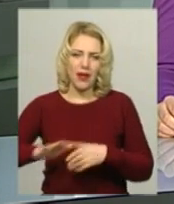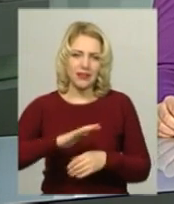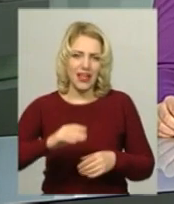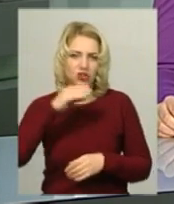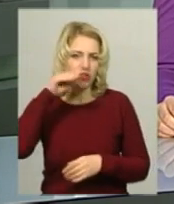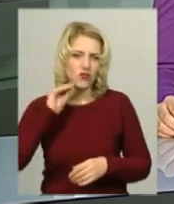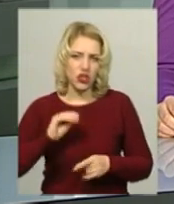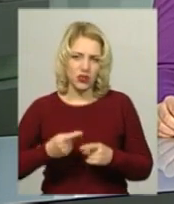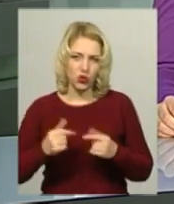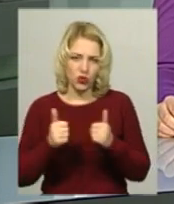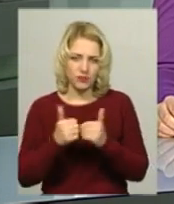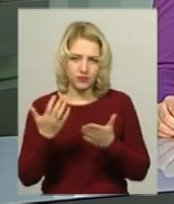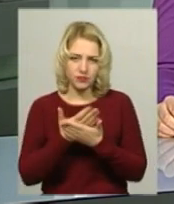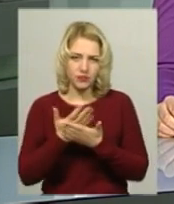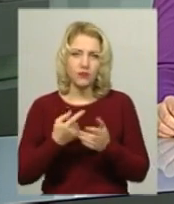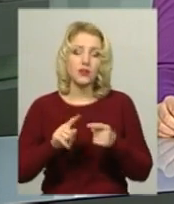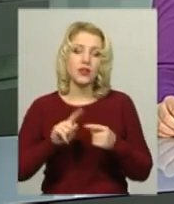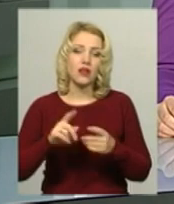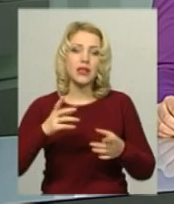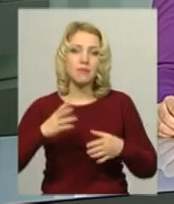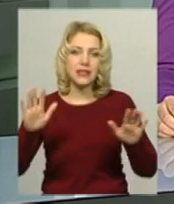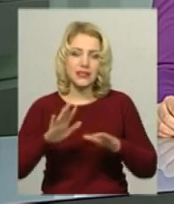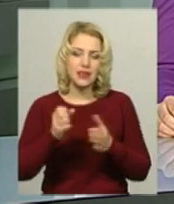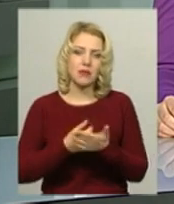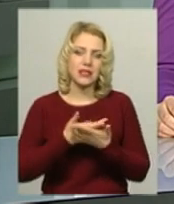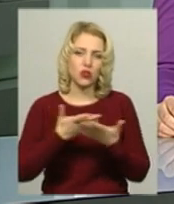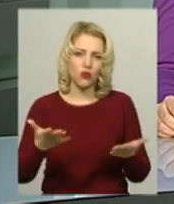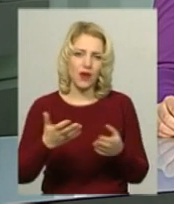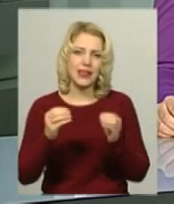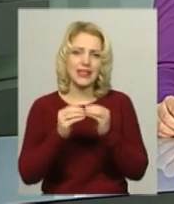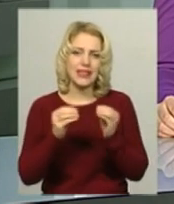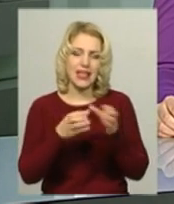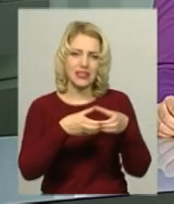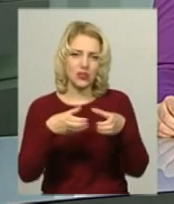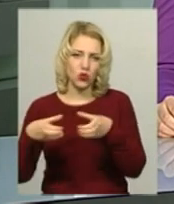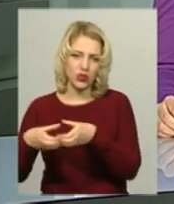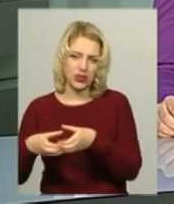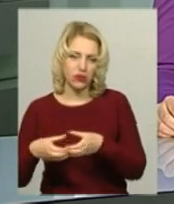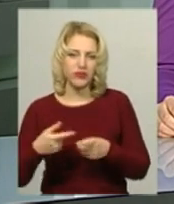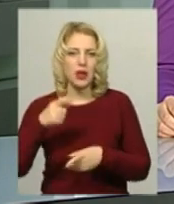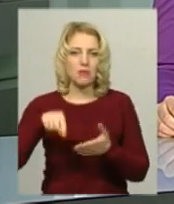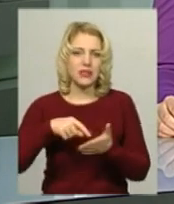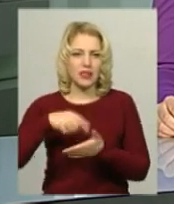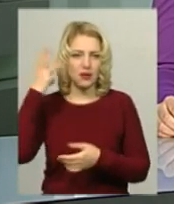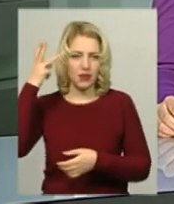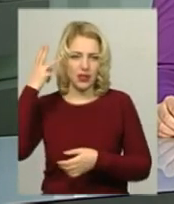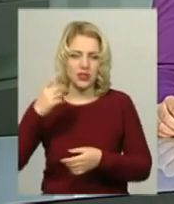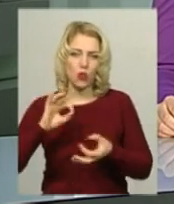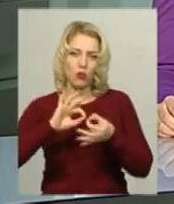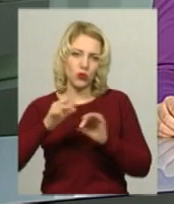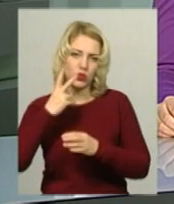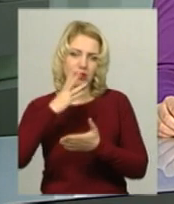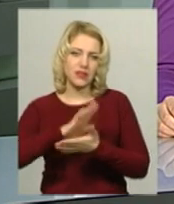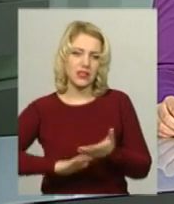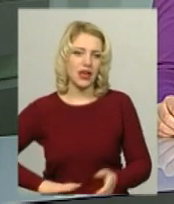Шевченка, що у Хмельницькому. Різдвяні пісні презентували 10 фольклорних ветеранських та дитячих колективів міста Хмельницького. Подробиці